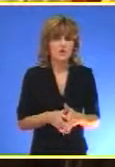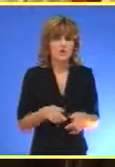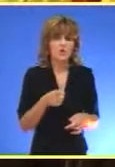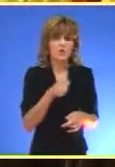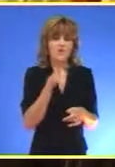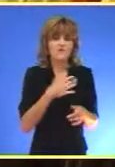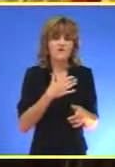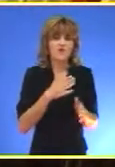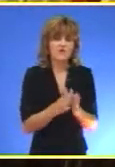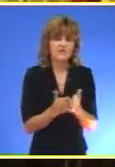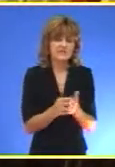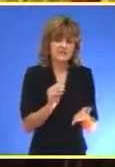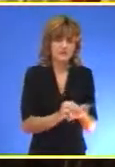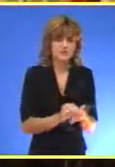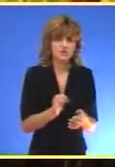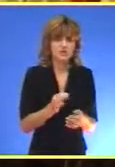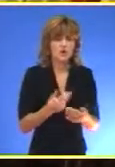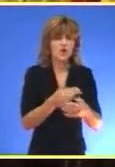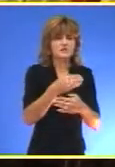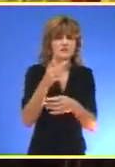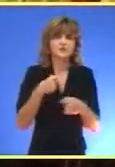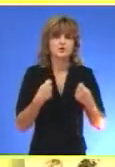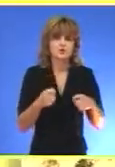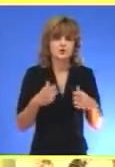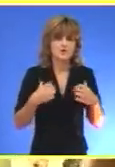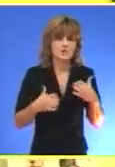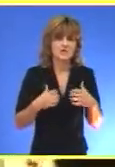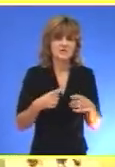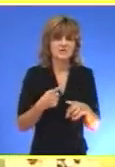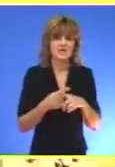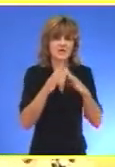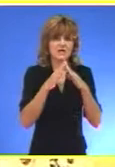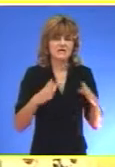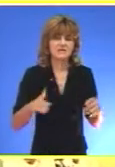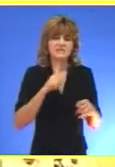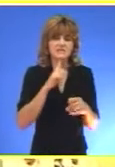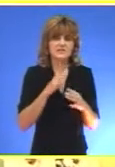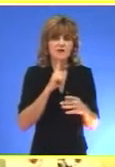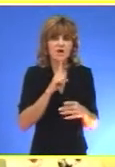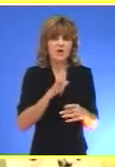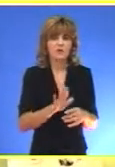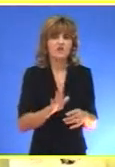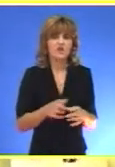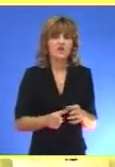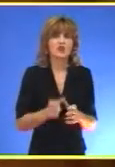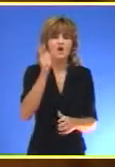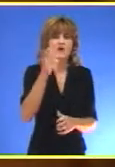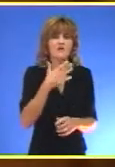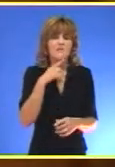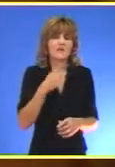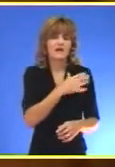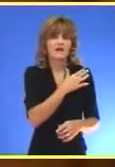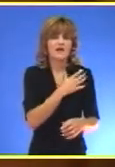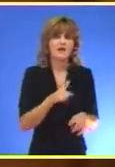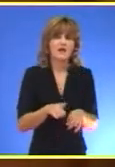svojoj knjizi pisao o secesivnim simbolima subotice Sinagogi koja je sa svojim tornjem Među kućama remeg delo tehnike